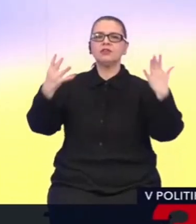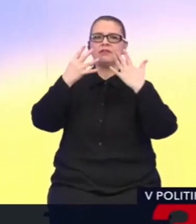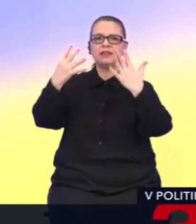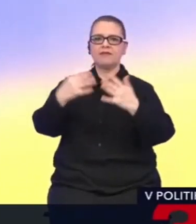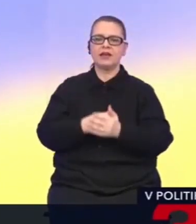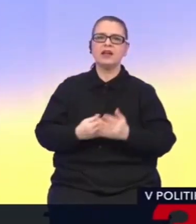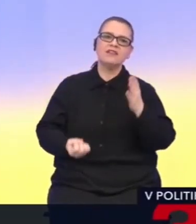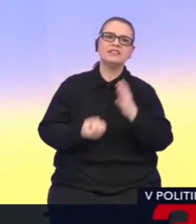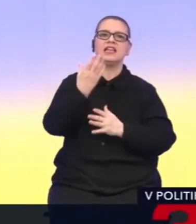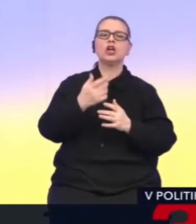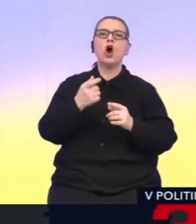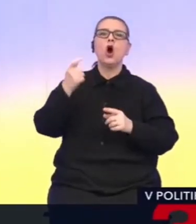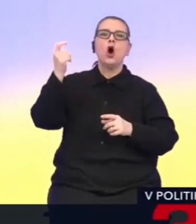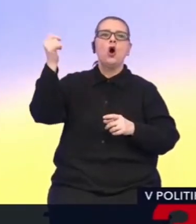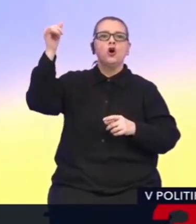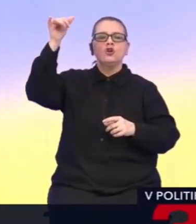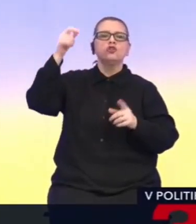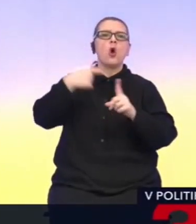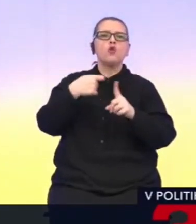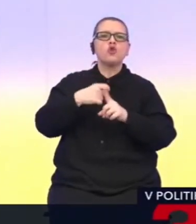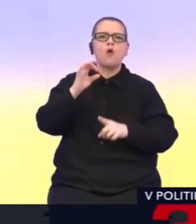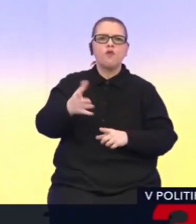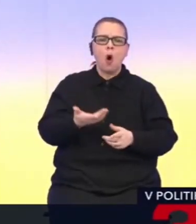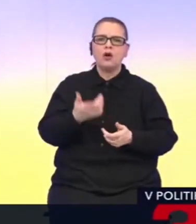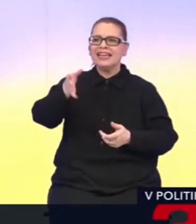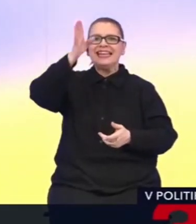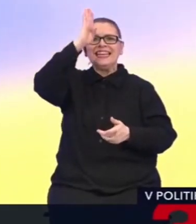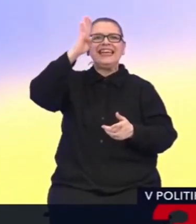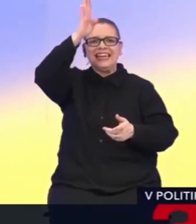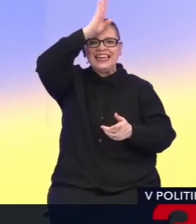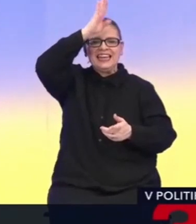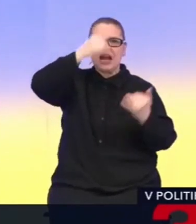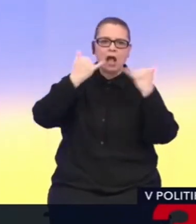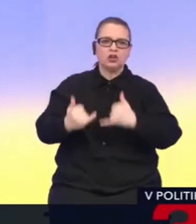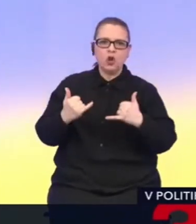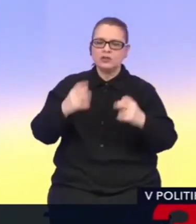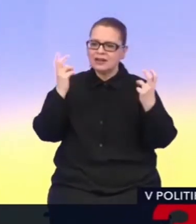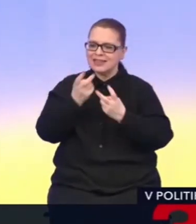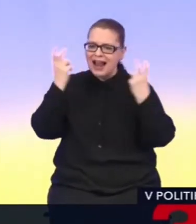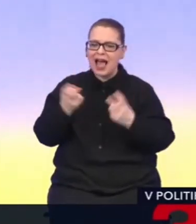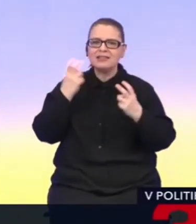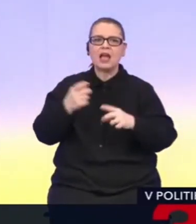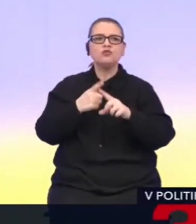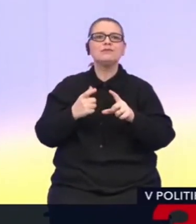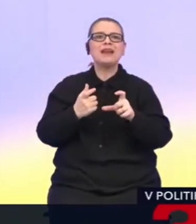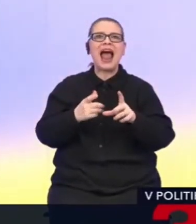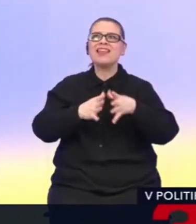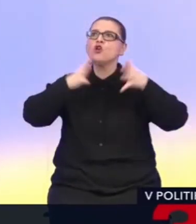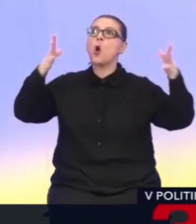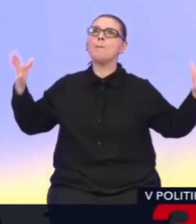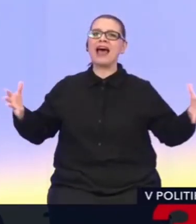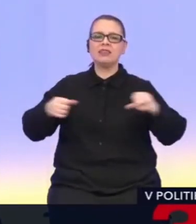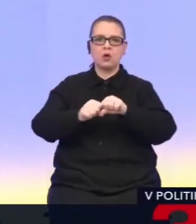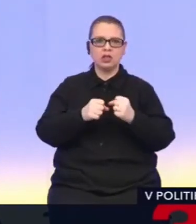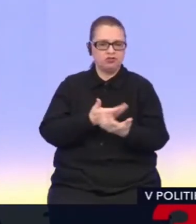Kosova v 2008. V Iraku doteraz sa tam hľadajú zbranie hromadného ničenia a nenašli sa. Takže ja